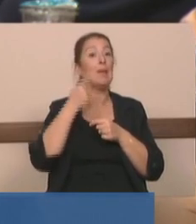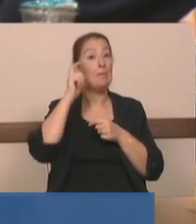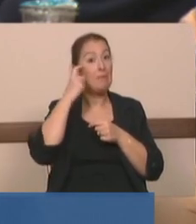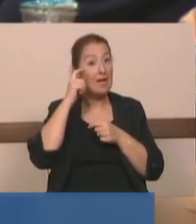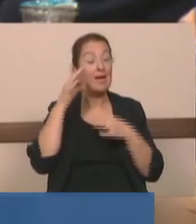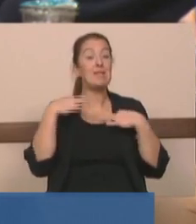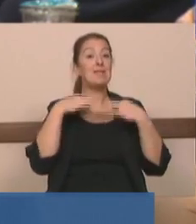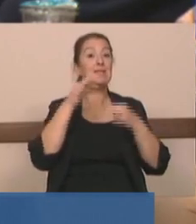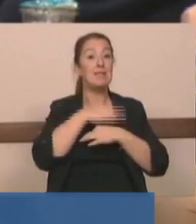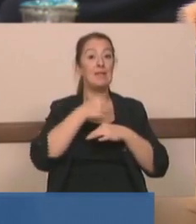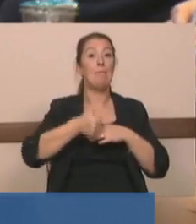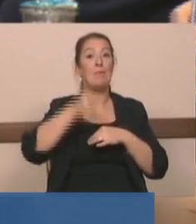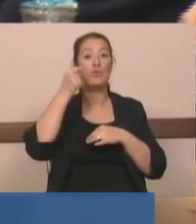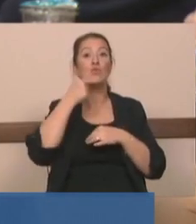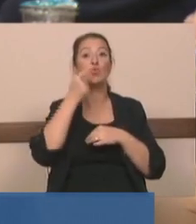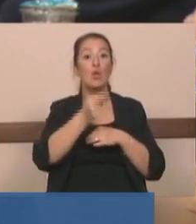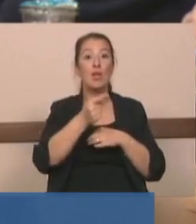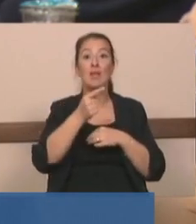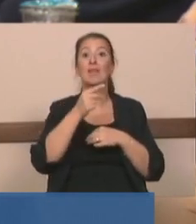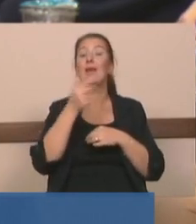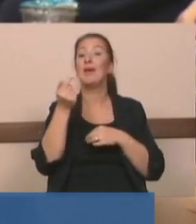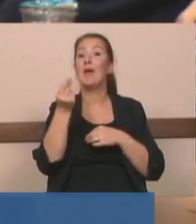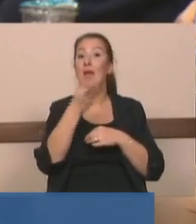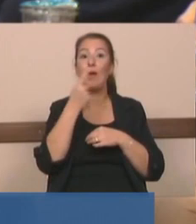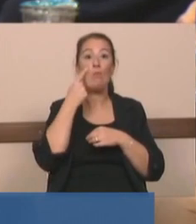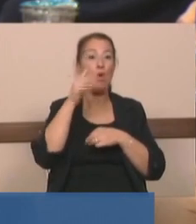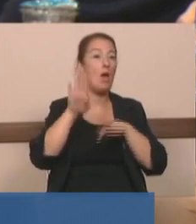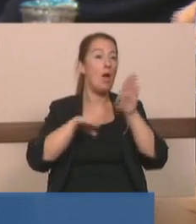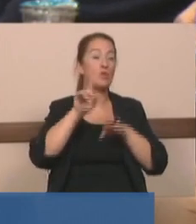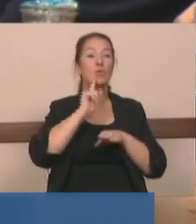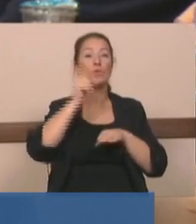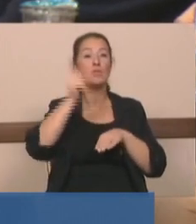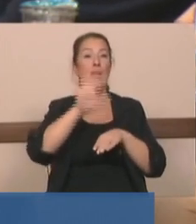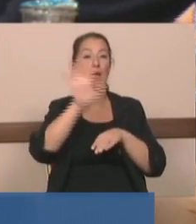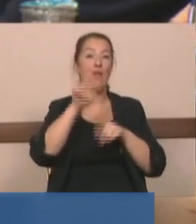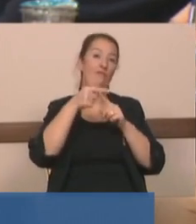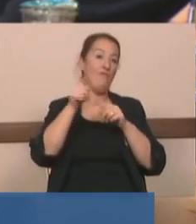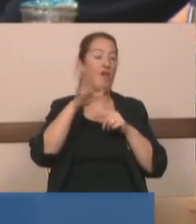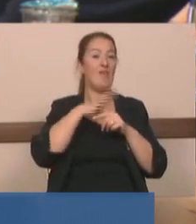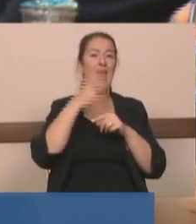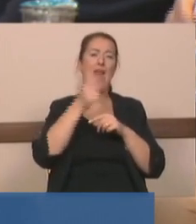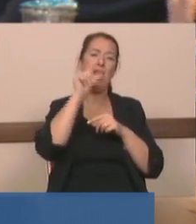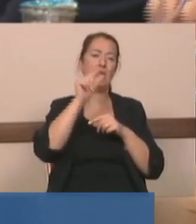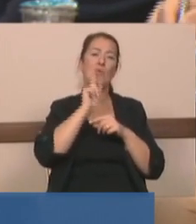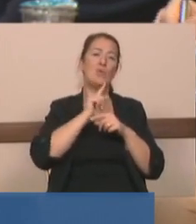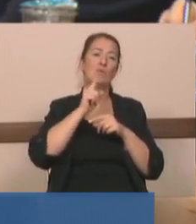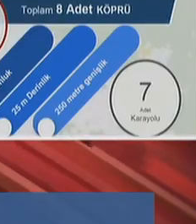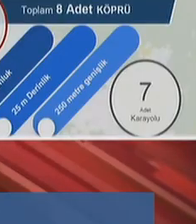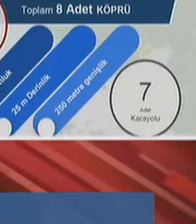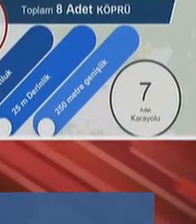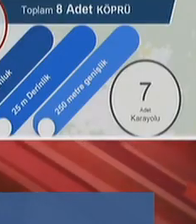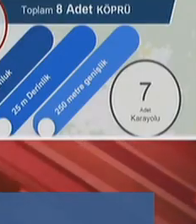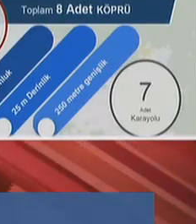Başkan'ın söylediği rakam arasında aşağı yukarı yüzde elli fark var. En az yüzde elli fark var. Bu bilgi yanlış.